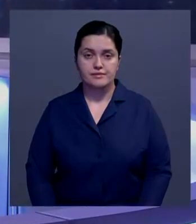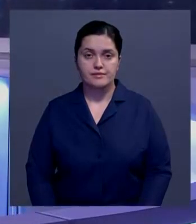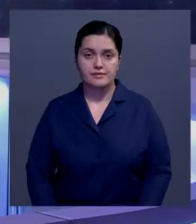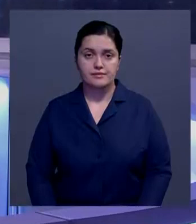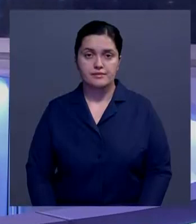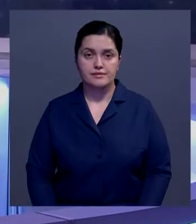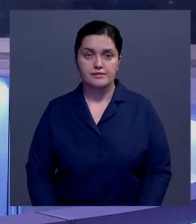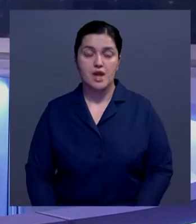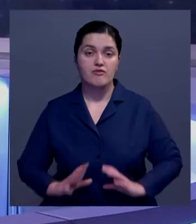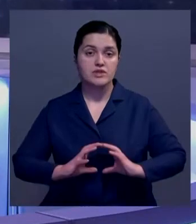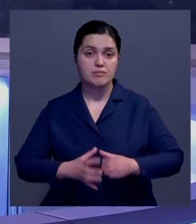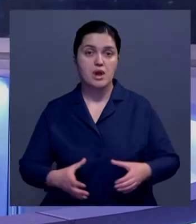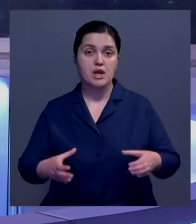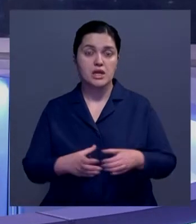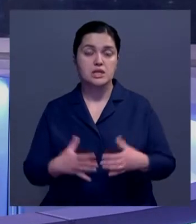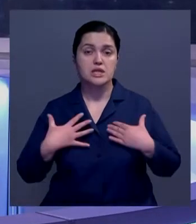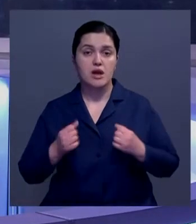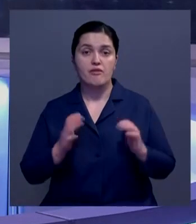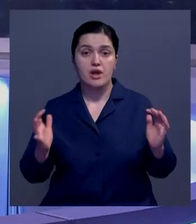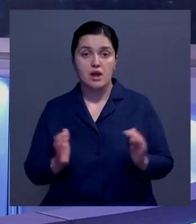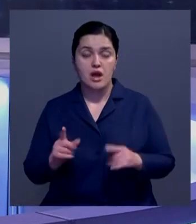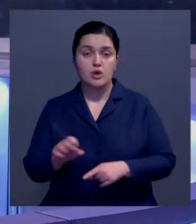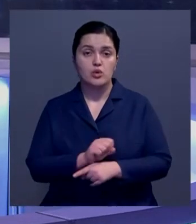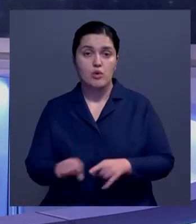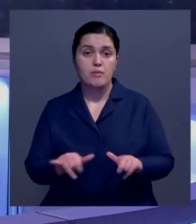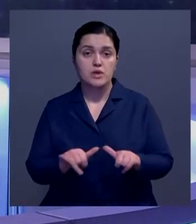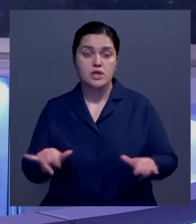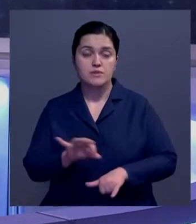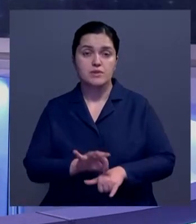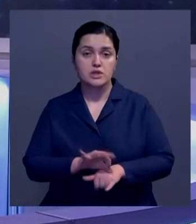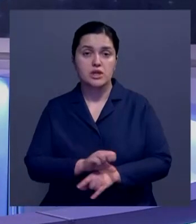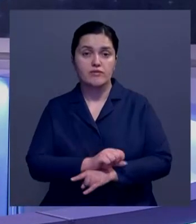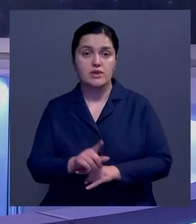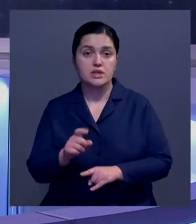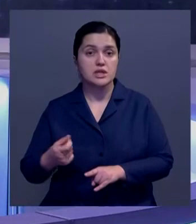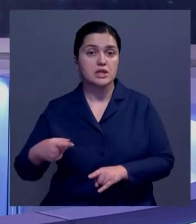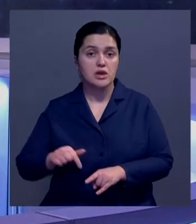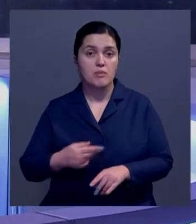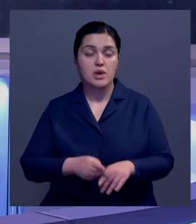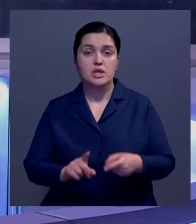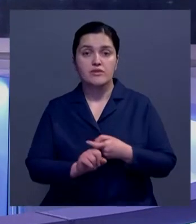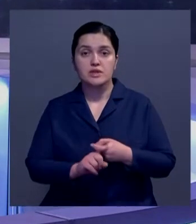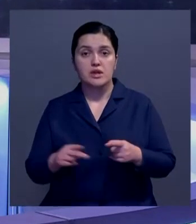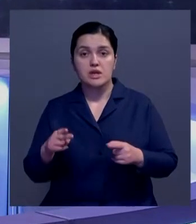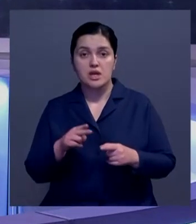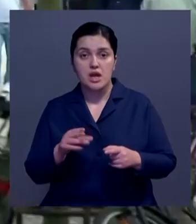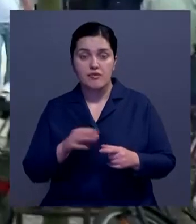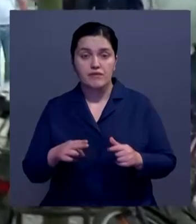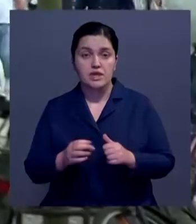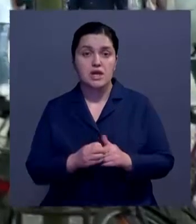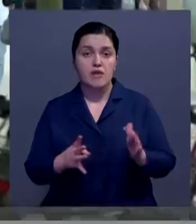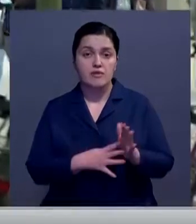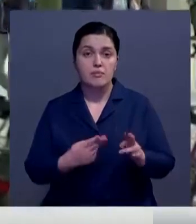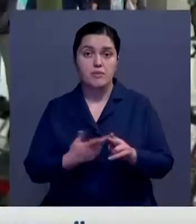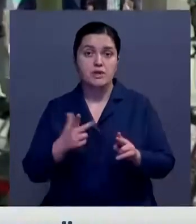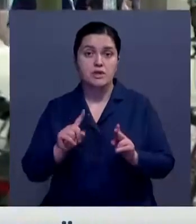Между тем, во Всемирной организации здравоохранения сообщили о рекордном росте числа заболевших коронавирусом. За неделю количество инфицированных ковид в мире